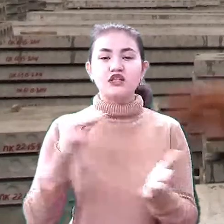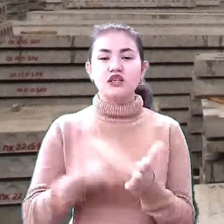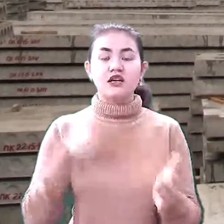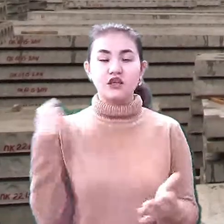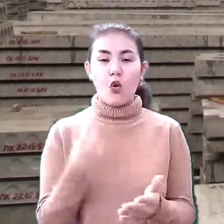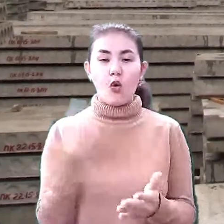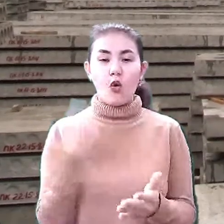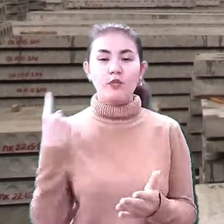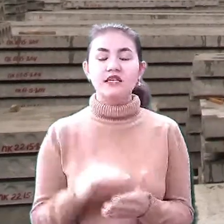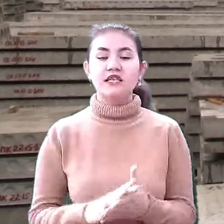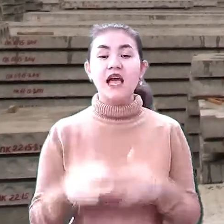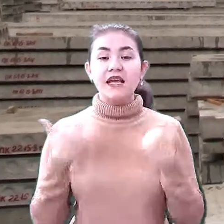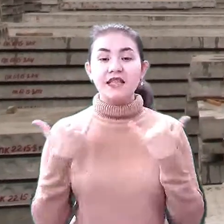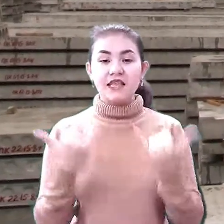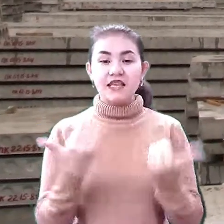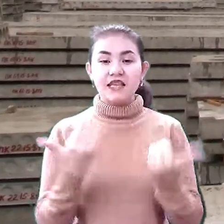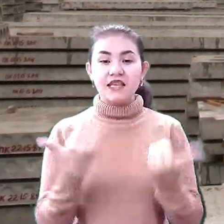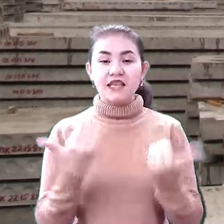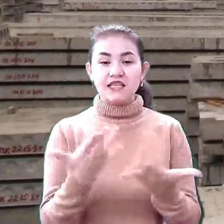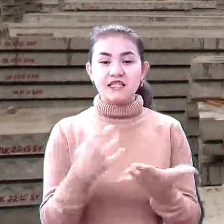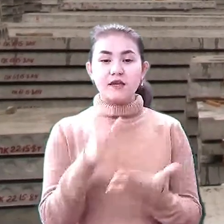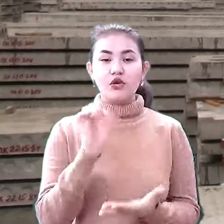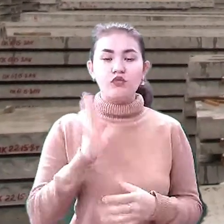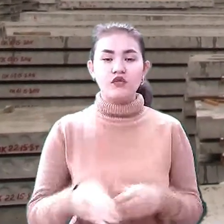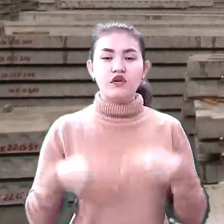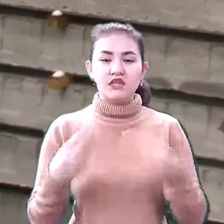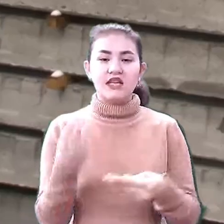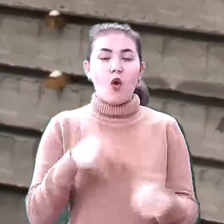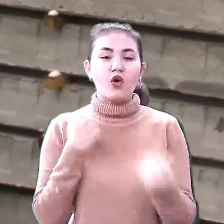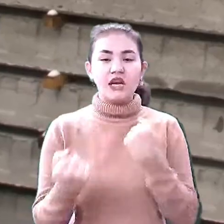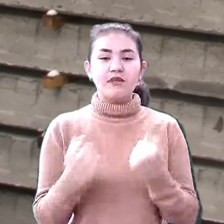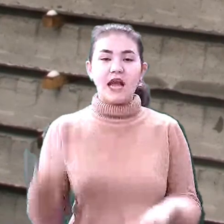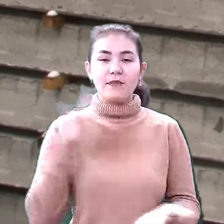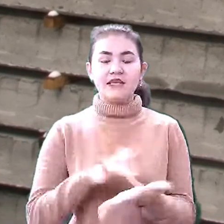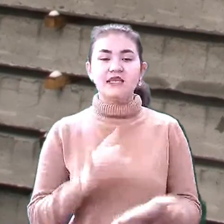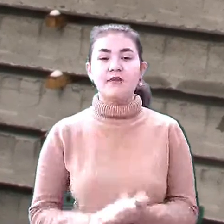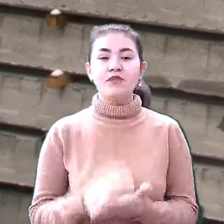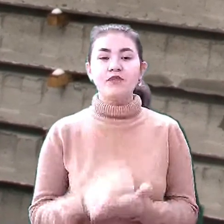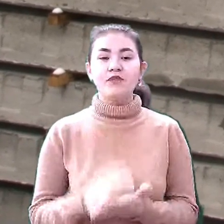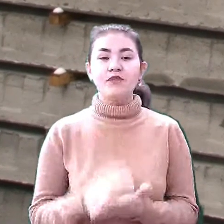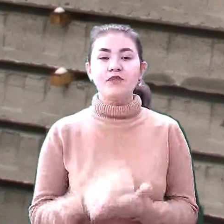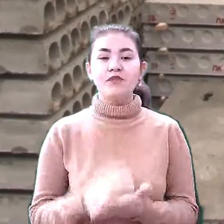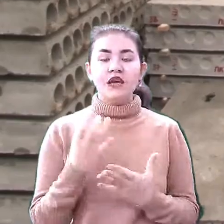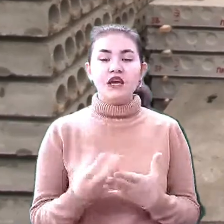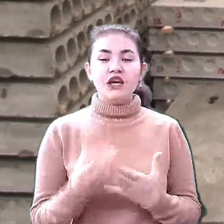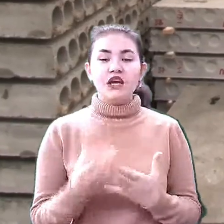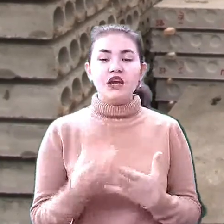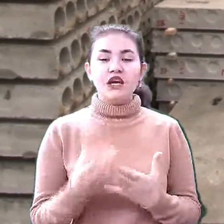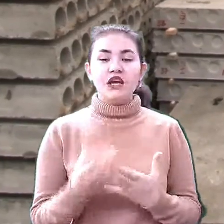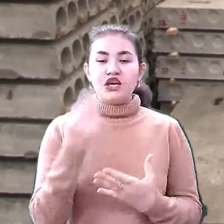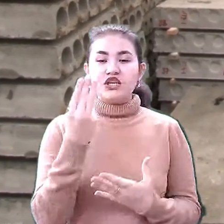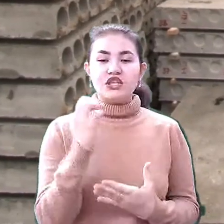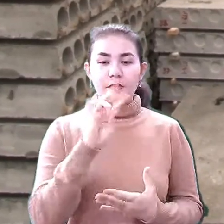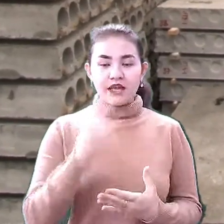області. Нині ці бетонні блоки будуть використані для укріплення міста. Щебінь та пісок по залізній дорозі продовжує поступати